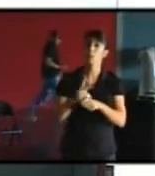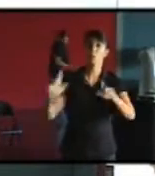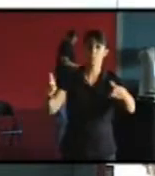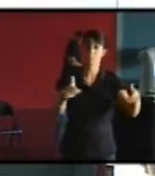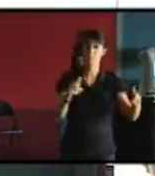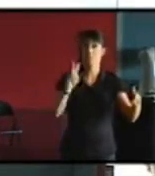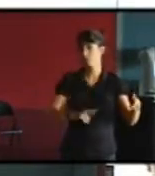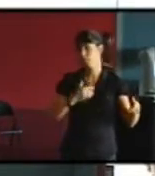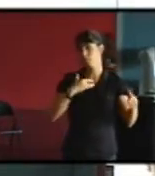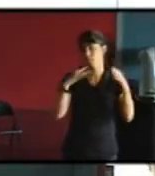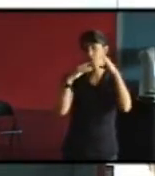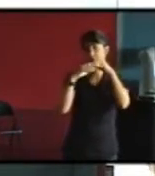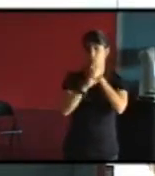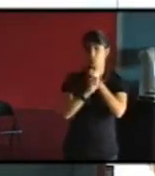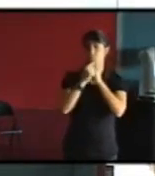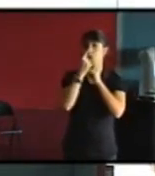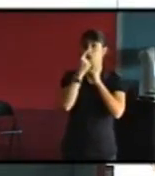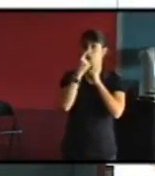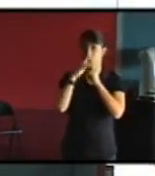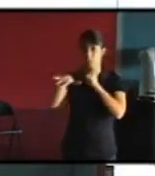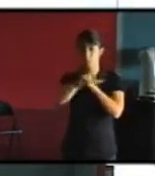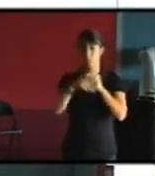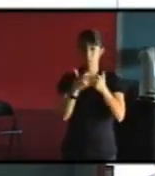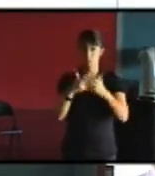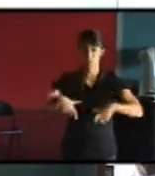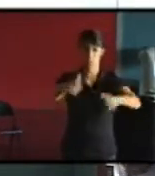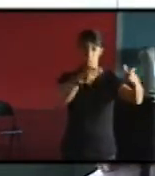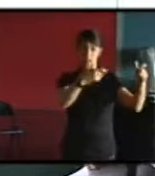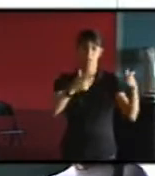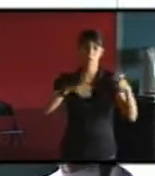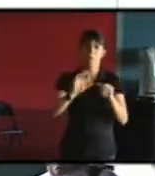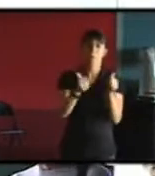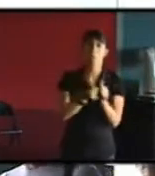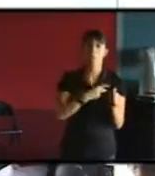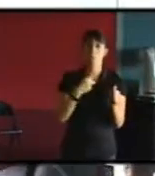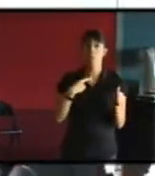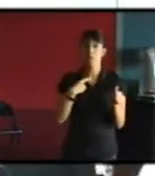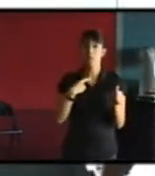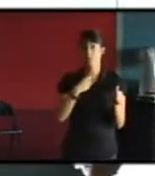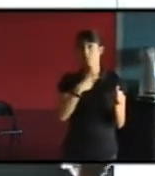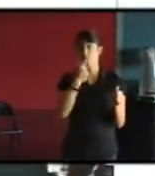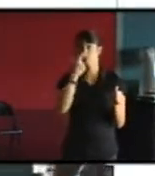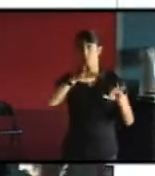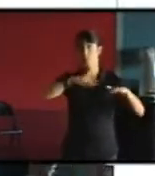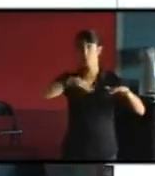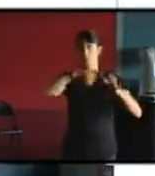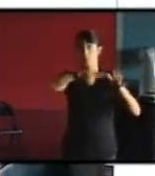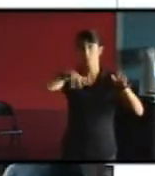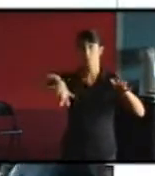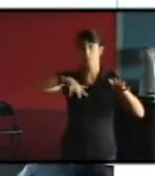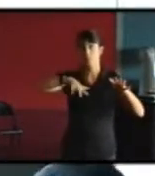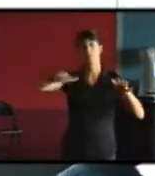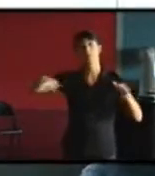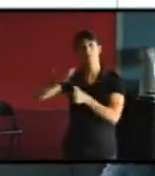on est à peu près sûr que tous les bâtiments qui sont en copropriété et c'est à peu près 80% des logements qui ne sont pas des